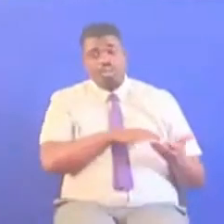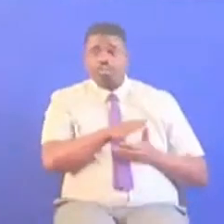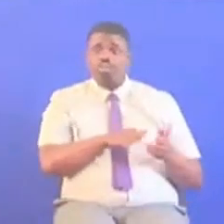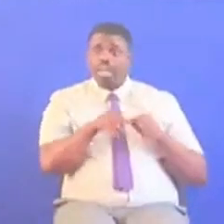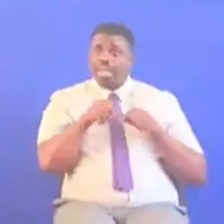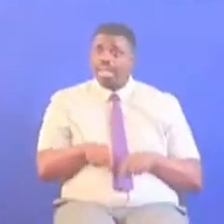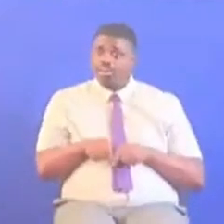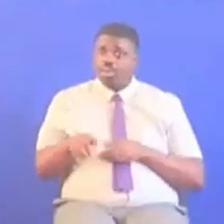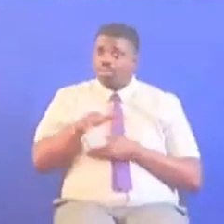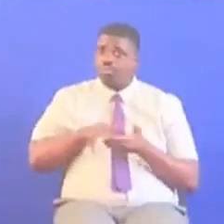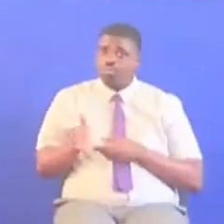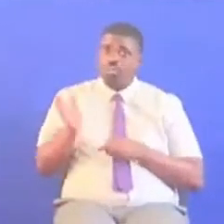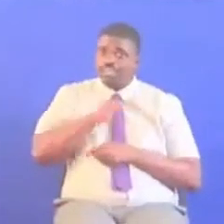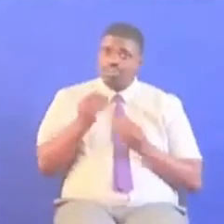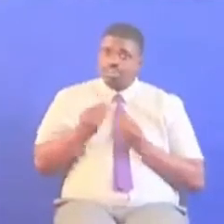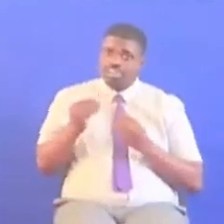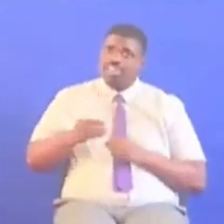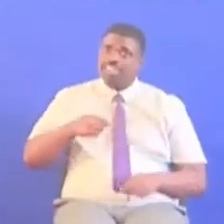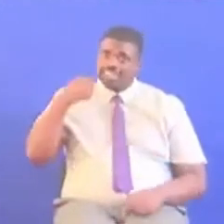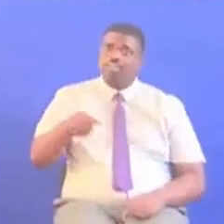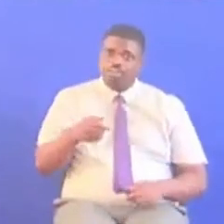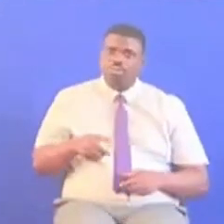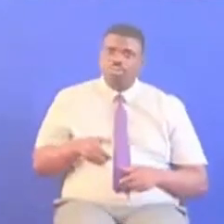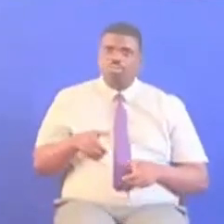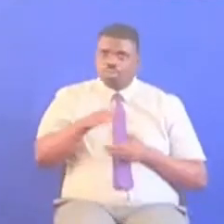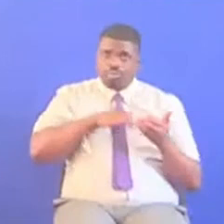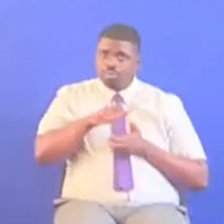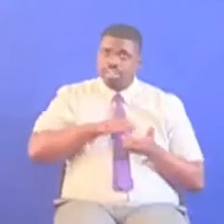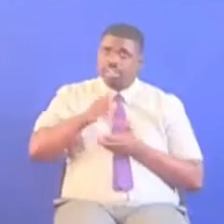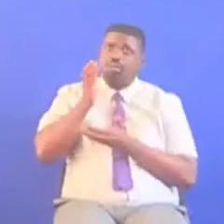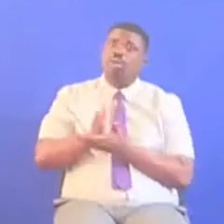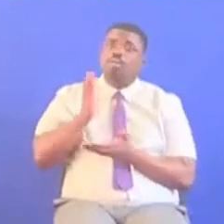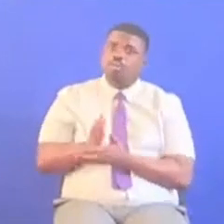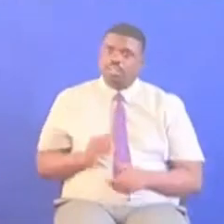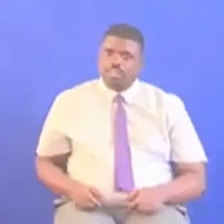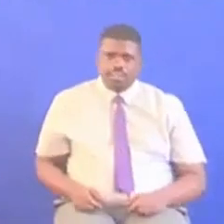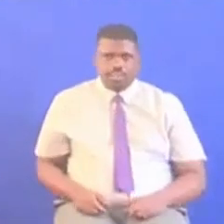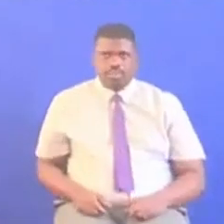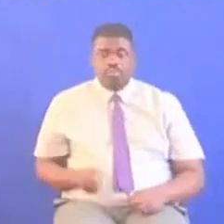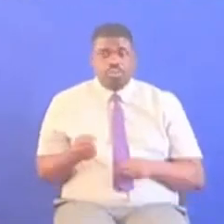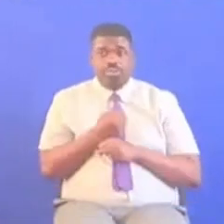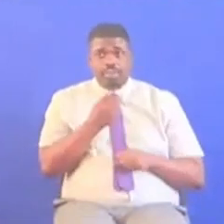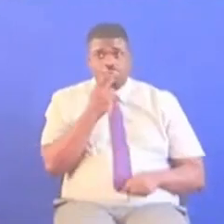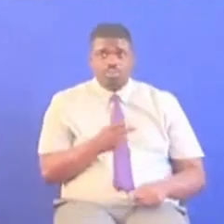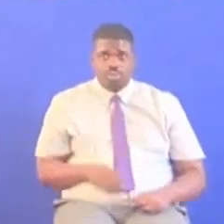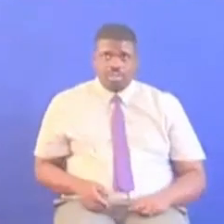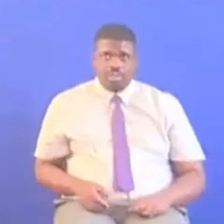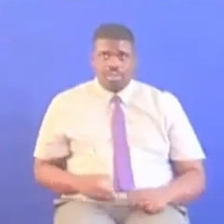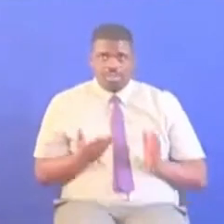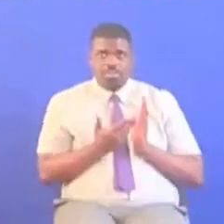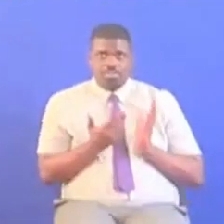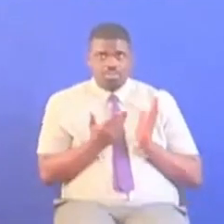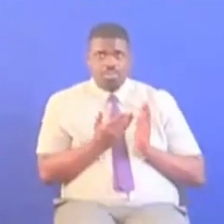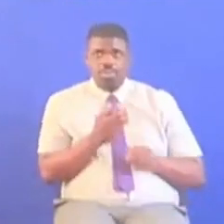watatuvuruga Siku chache zijazo tutavurugika kweri kweli Na sutuzifanya hatuoni Kuna msomi moja aliwai kusema